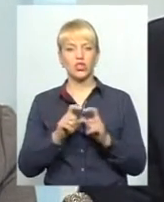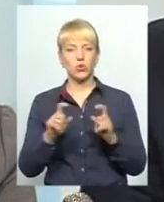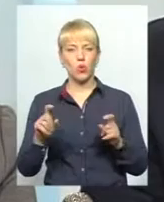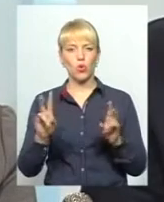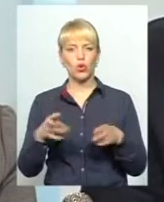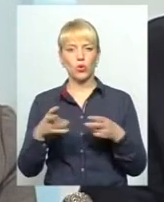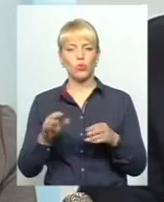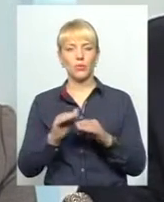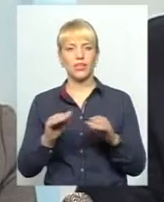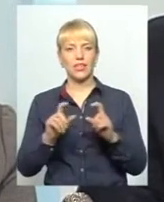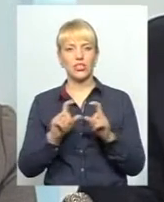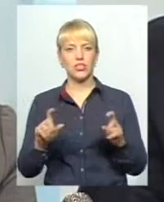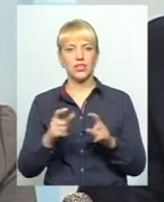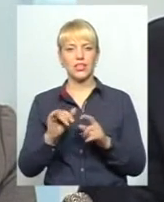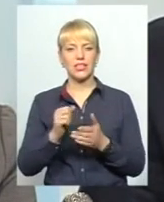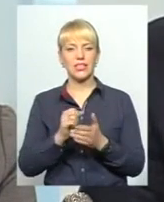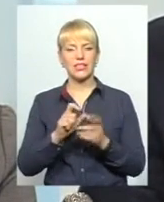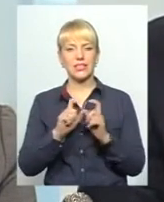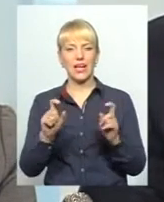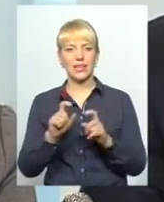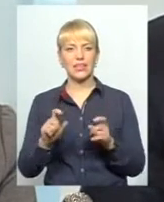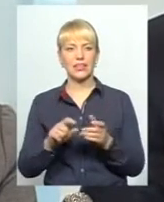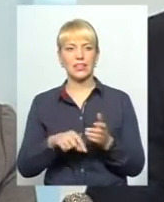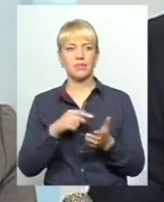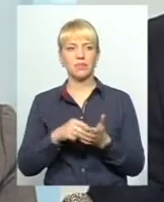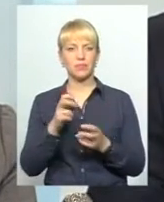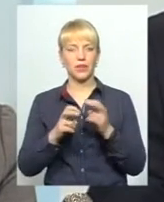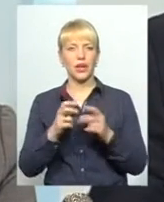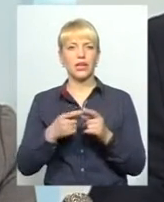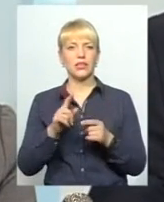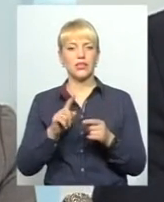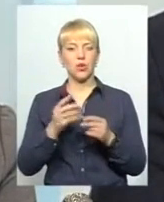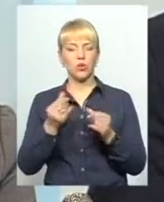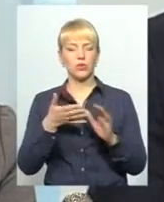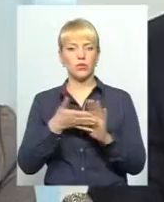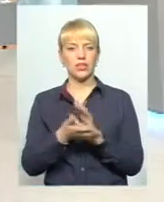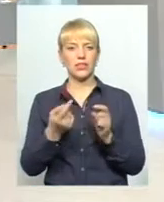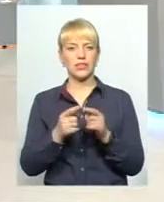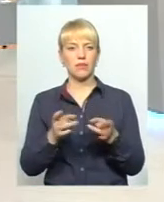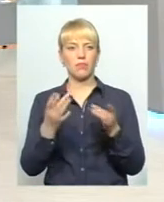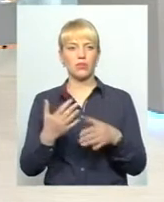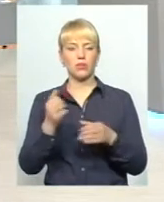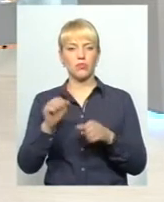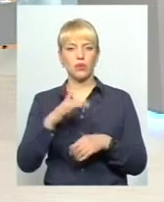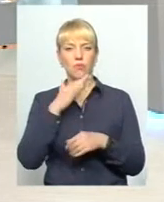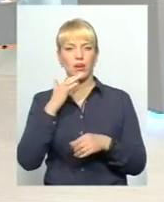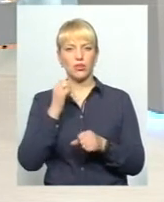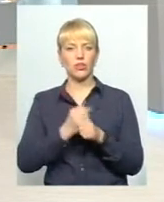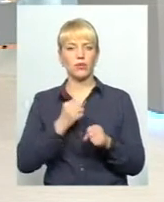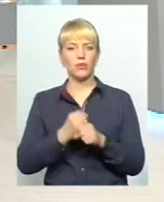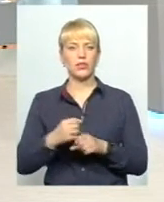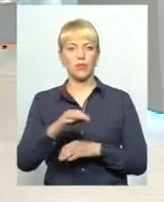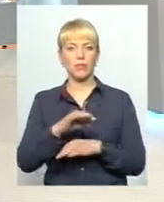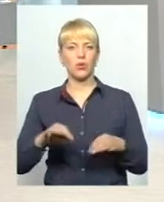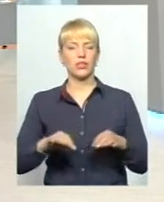з енергоефективності. Хоча я завжди підкреслюю, що потратити гроші, насправді, це дуже просто. Ну, зараз можна наробити багато великих проєктів,